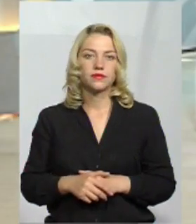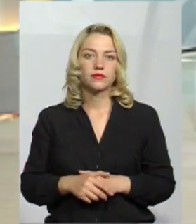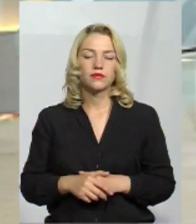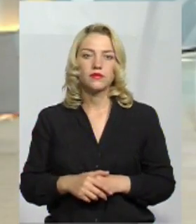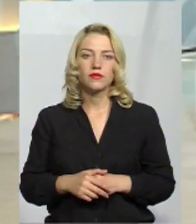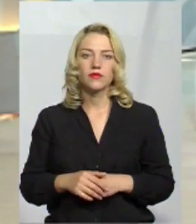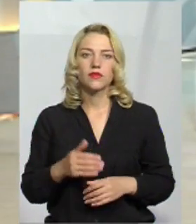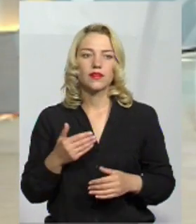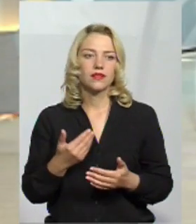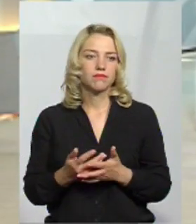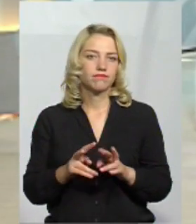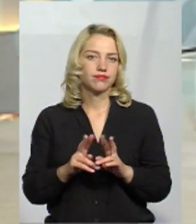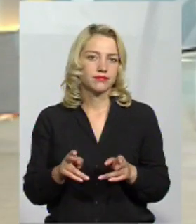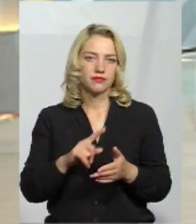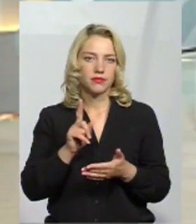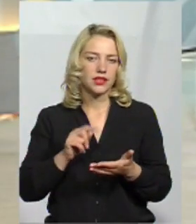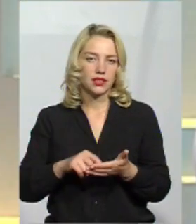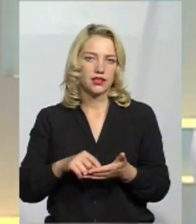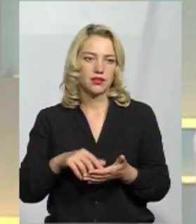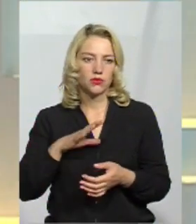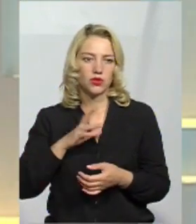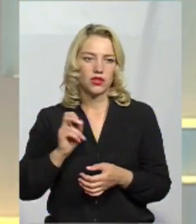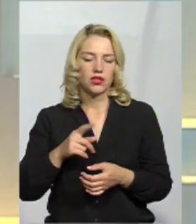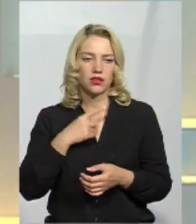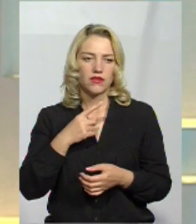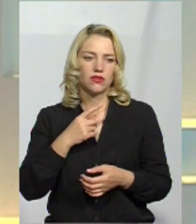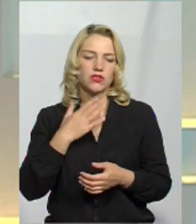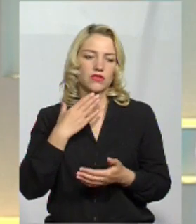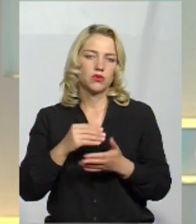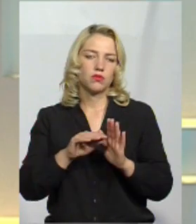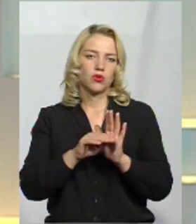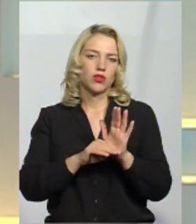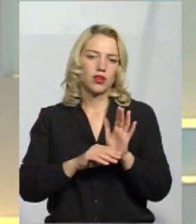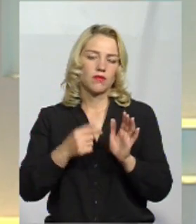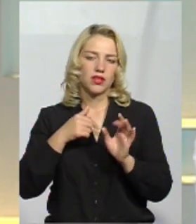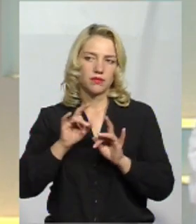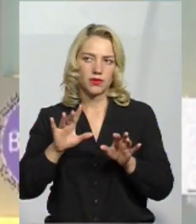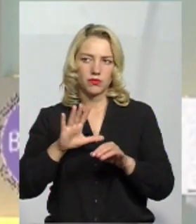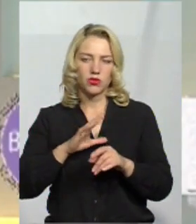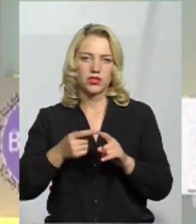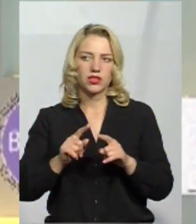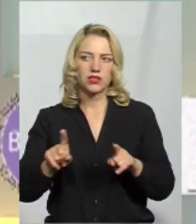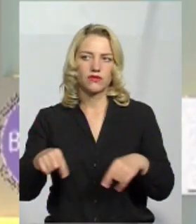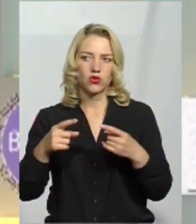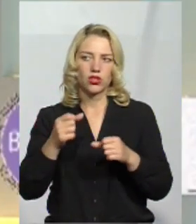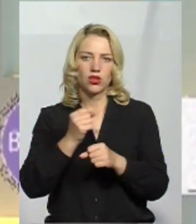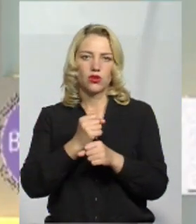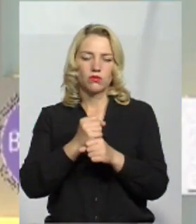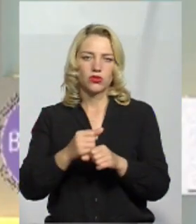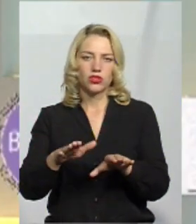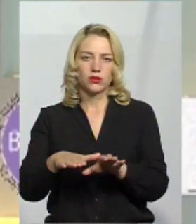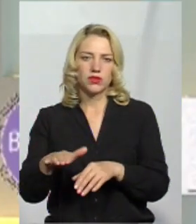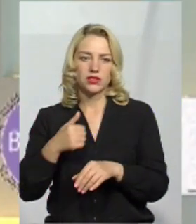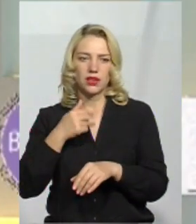Ну, практичне питання було, яке я в своїй навіть програмі декларував. Це створення робочих місць.